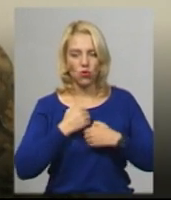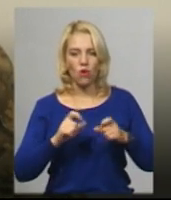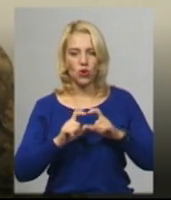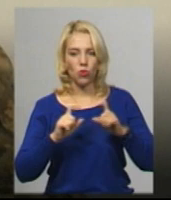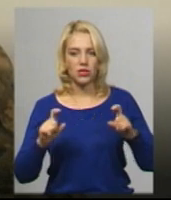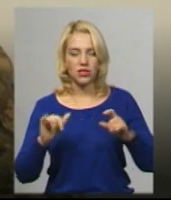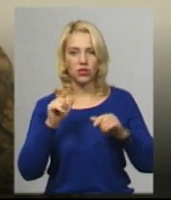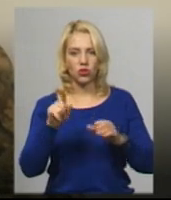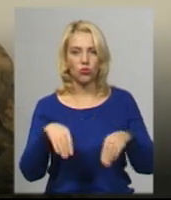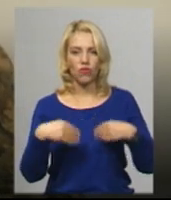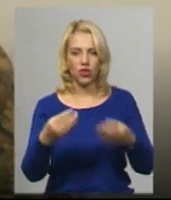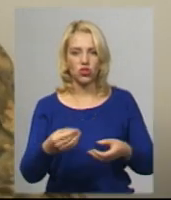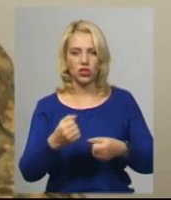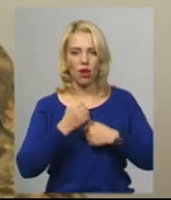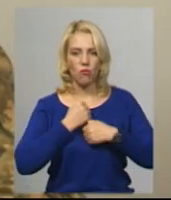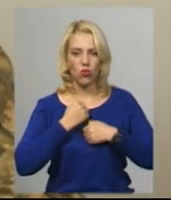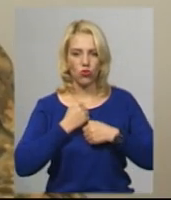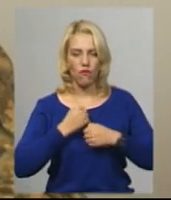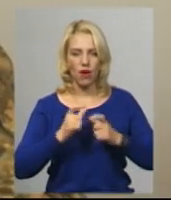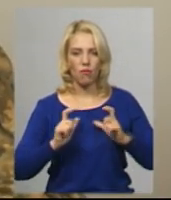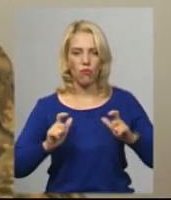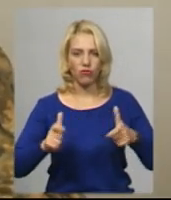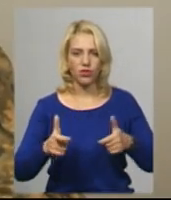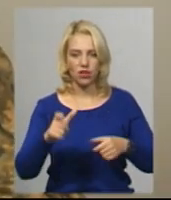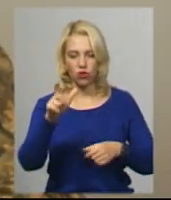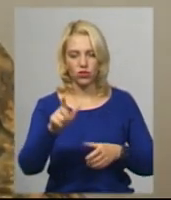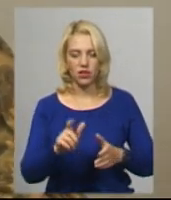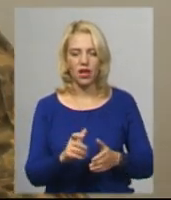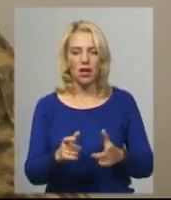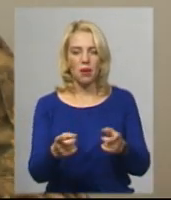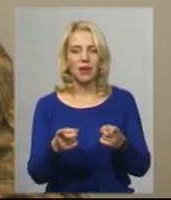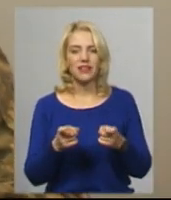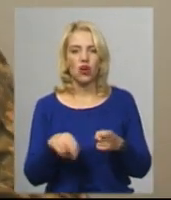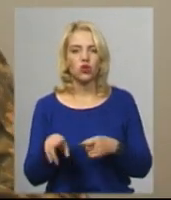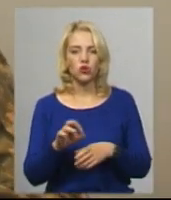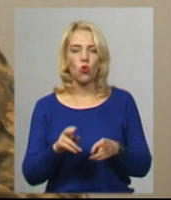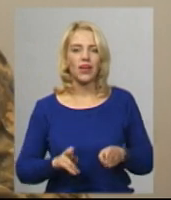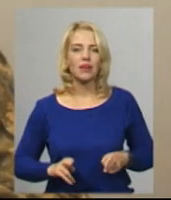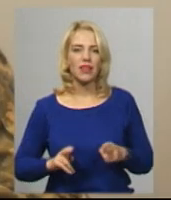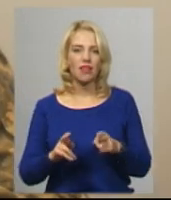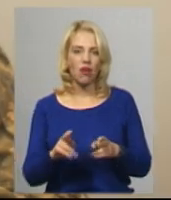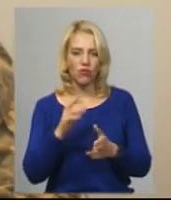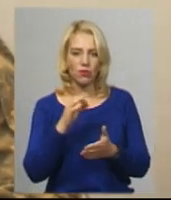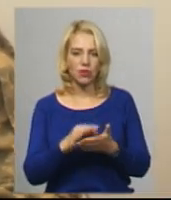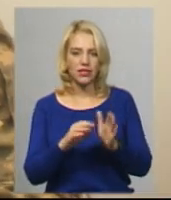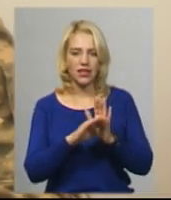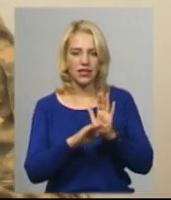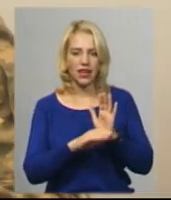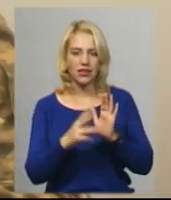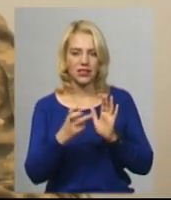йому вручена бойова повістка, він притягується вже до кримінальної відповідальності. Це стаття 335